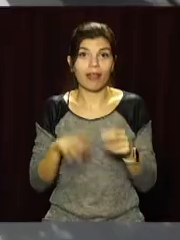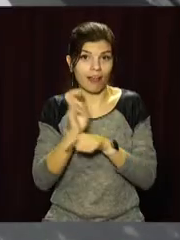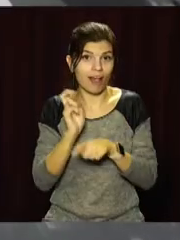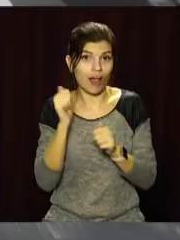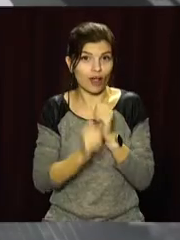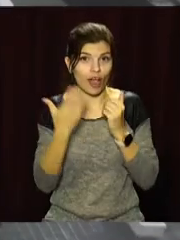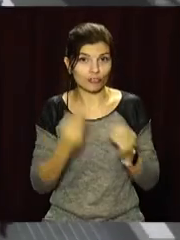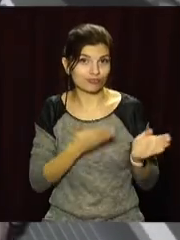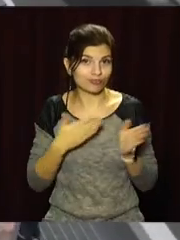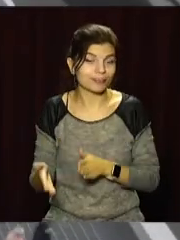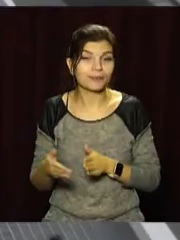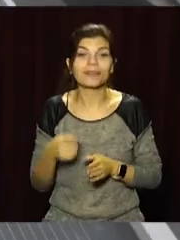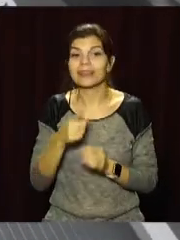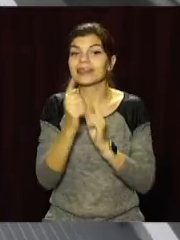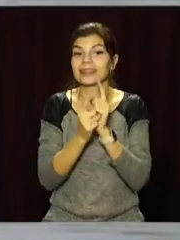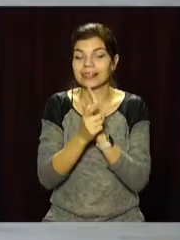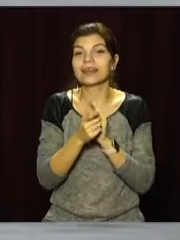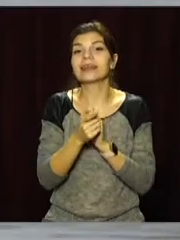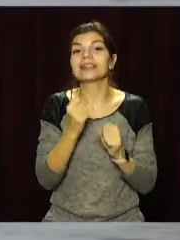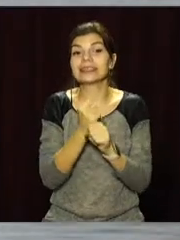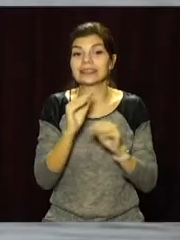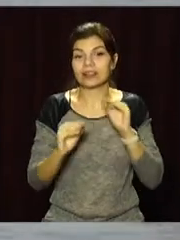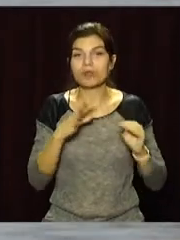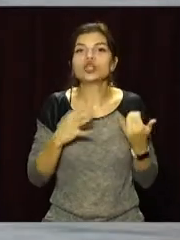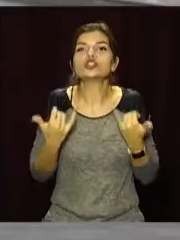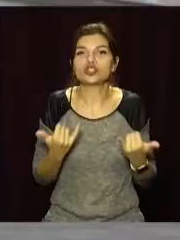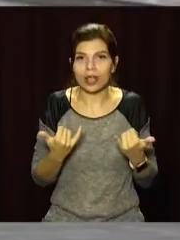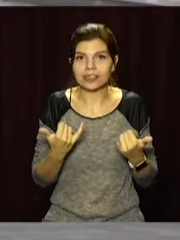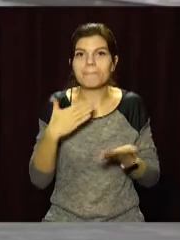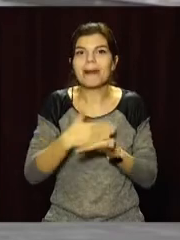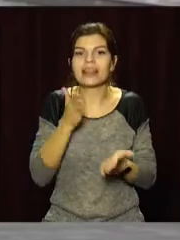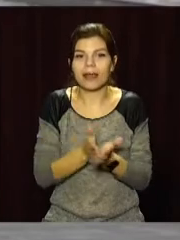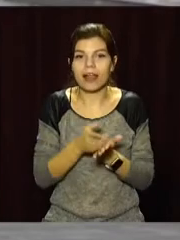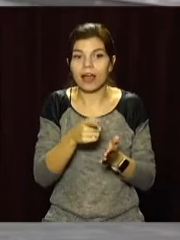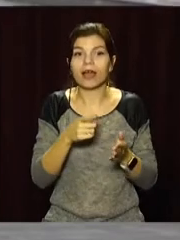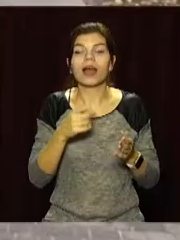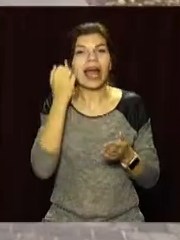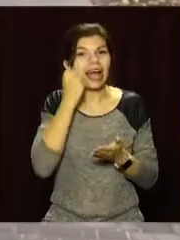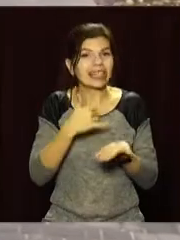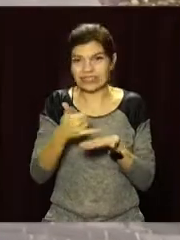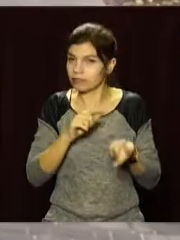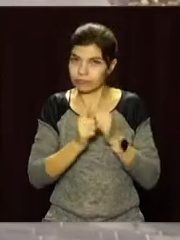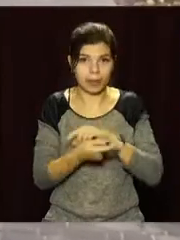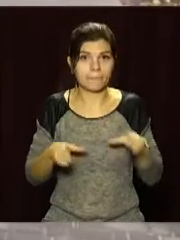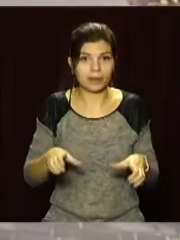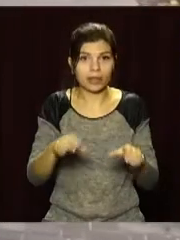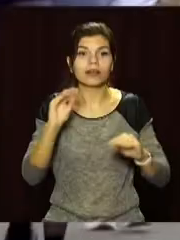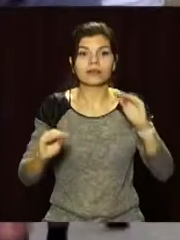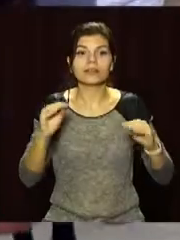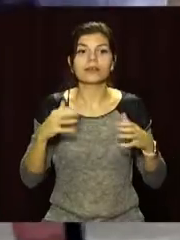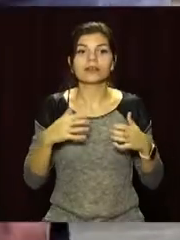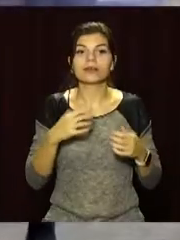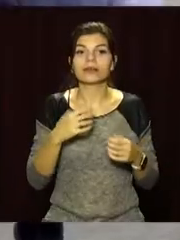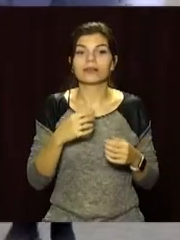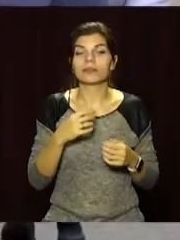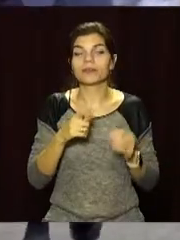ходимо. При реконструкції скверу використовували сучасні матеріали. Старий асфальт замінили тротуарною плиткою. Встановили дитячі розважальні містечка